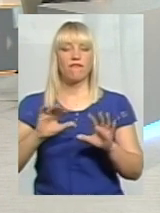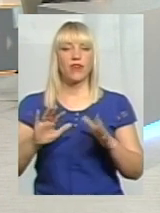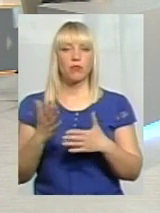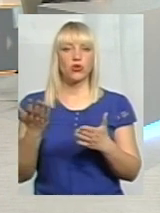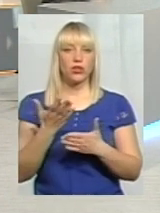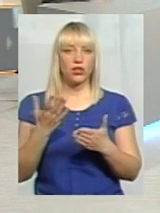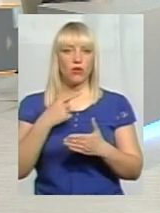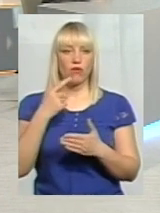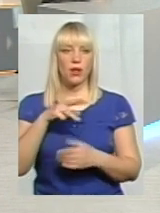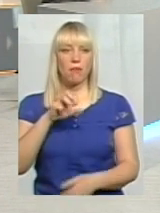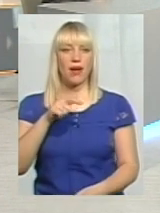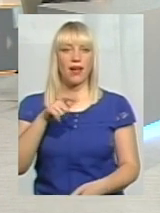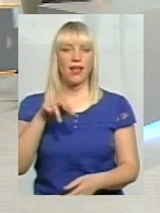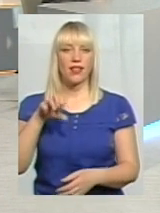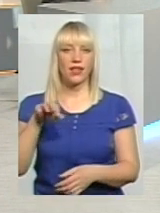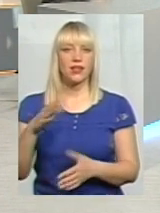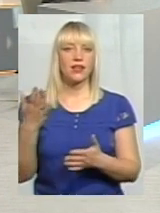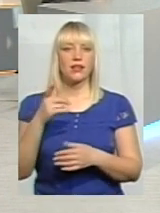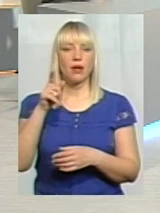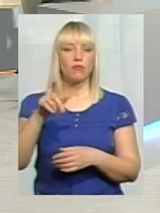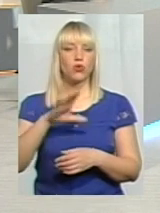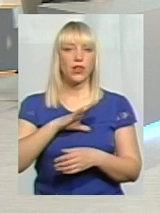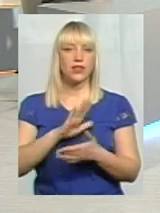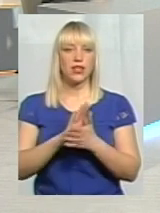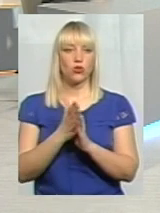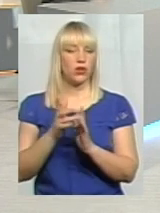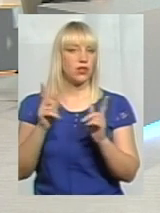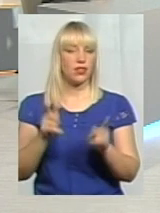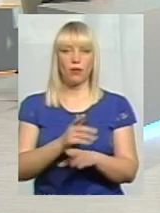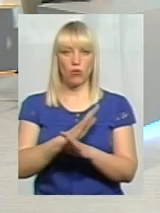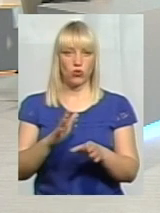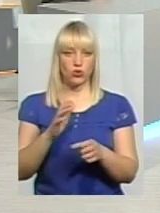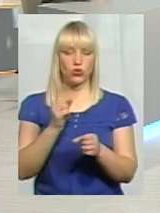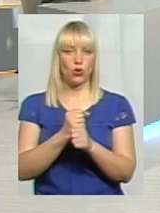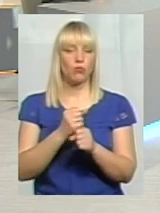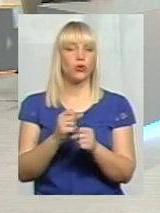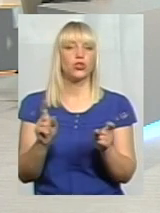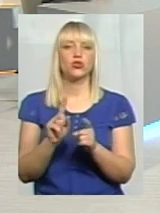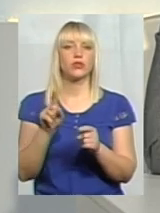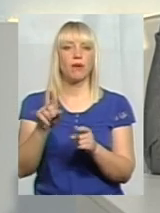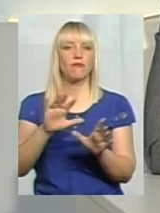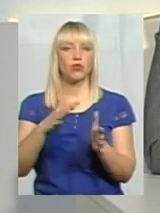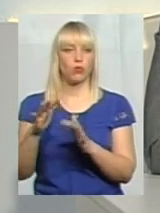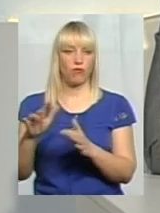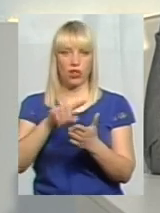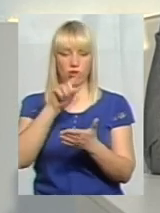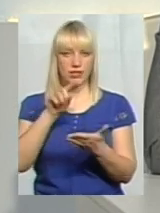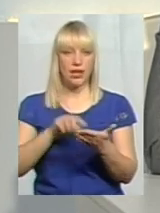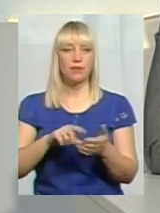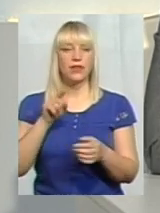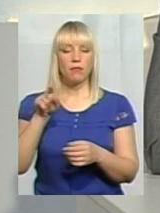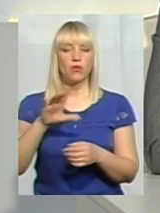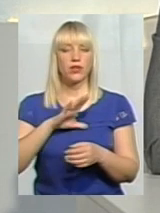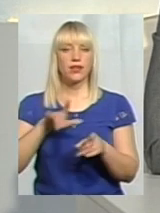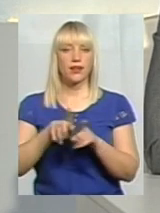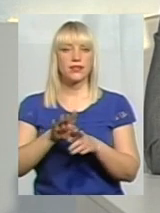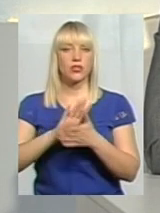заважувала пані Магелад, яка там була ситуація? Не погоджувалися роботи? Що там відбувалося? Чому вона загинувала? Якраз ситуація була та, що